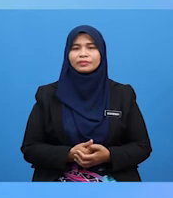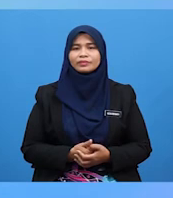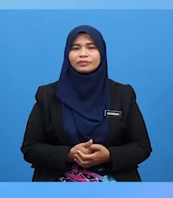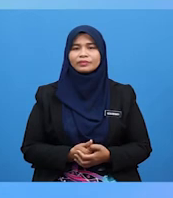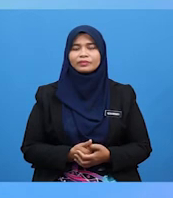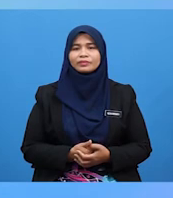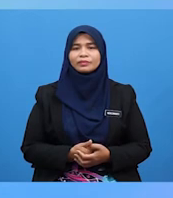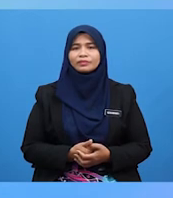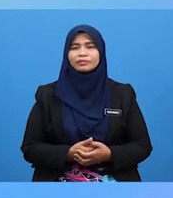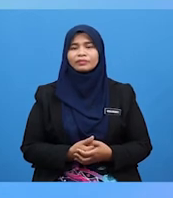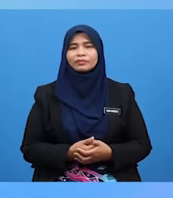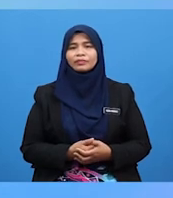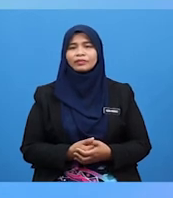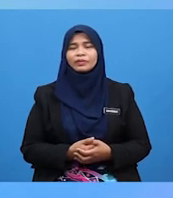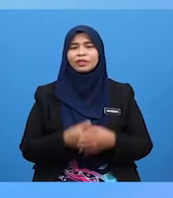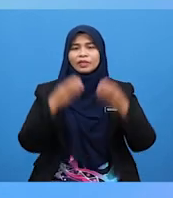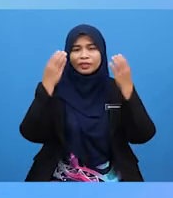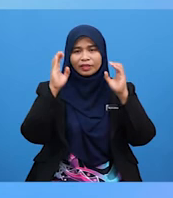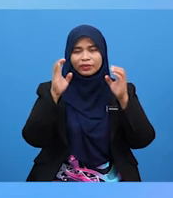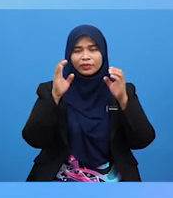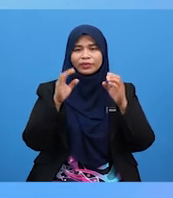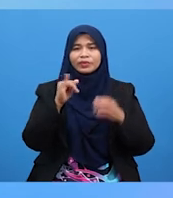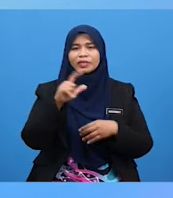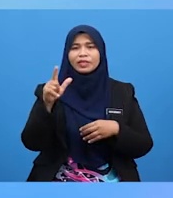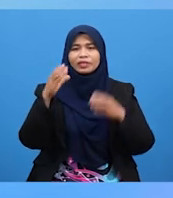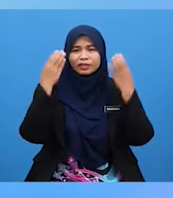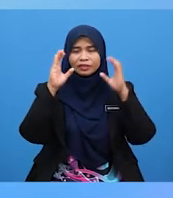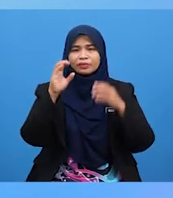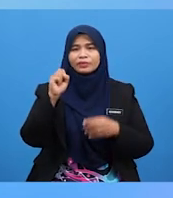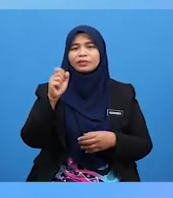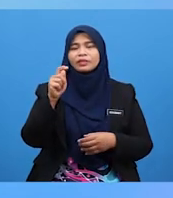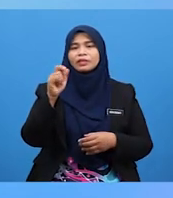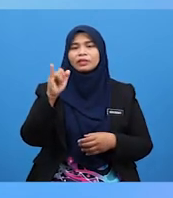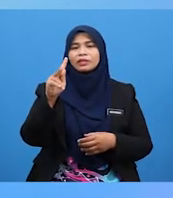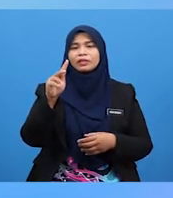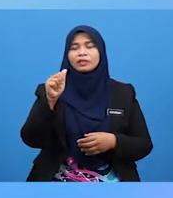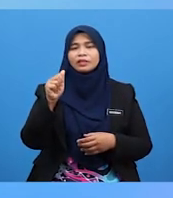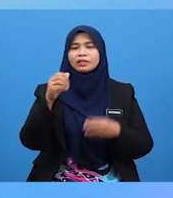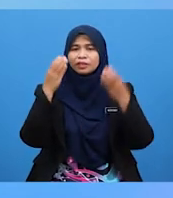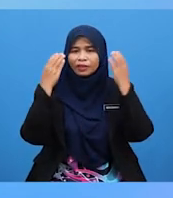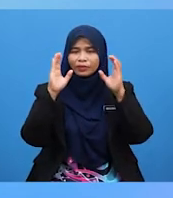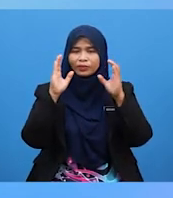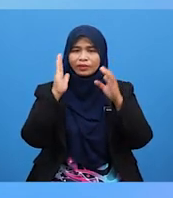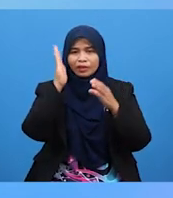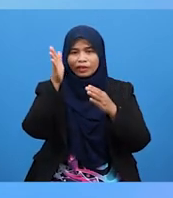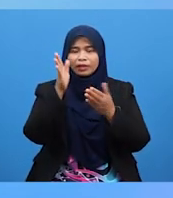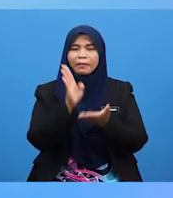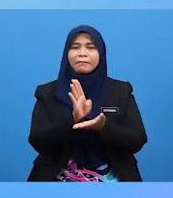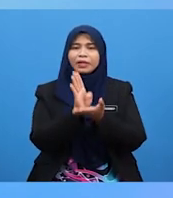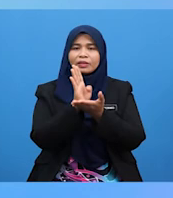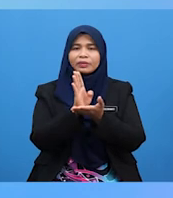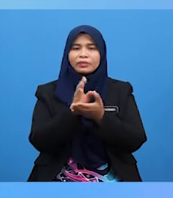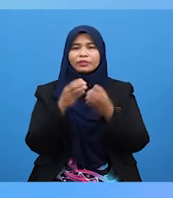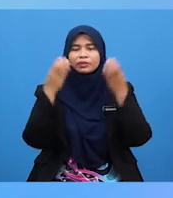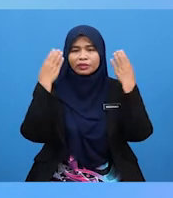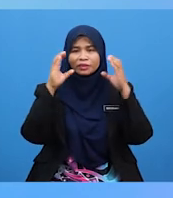Hai Murid-murid Cikgu Ialah Cikgu Atikah Cikgu Akan Membantu